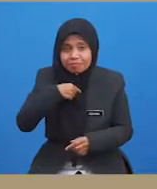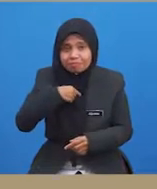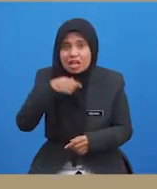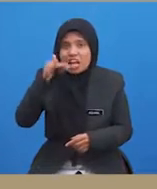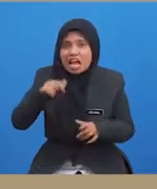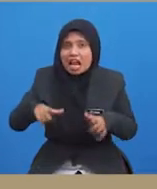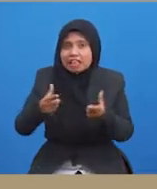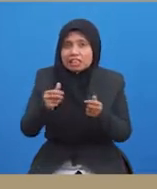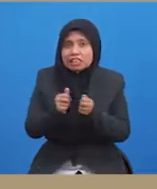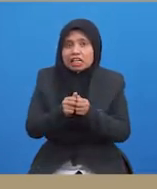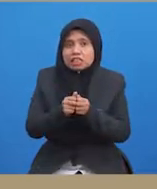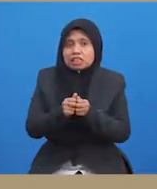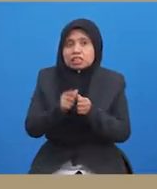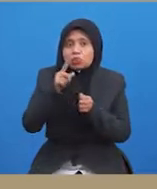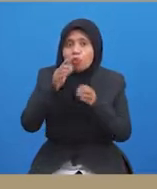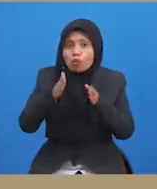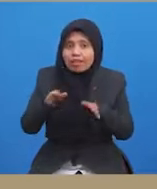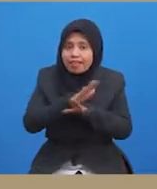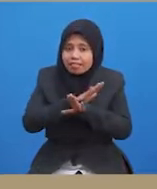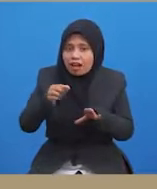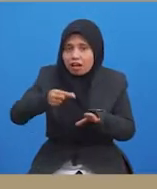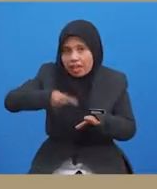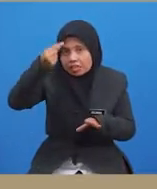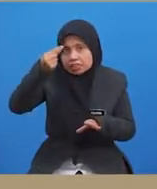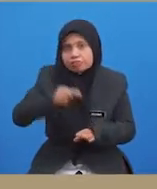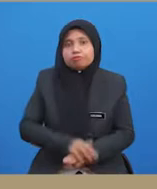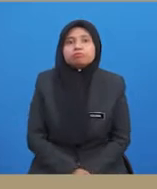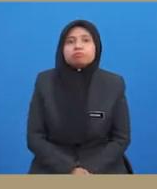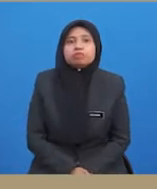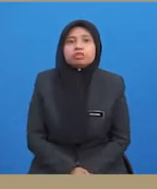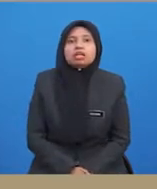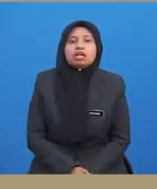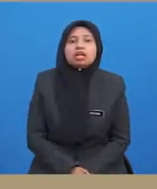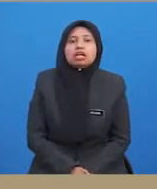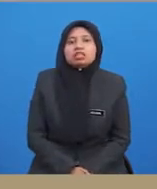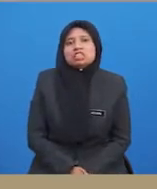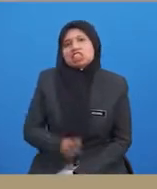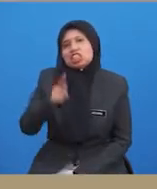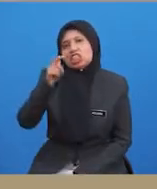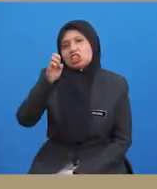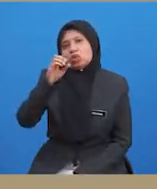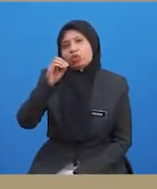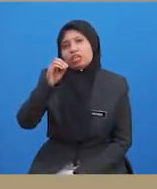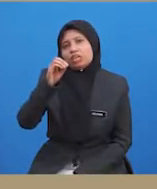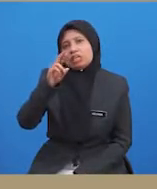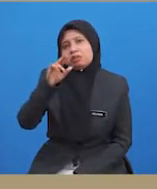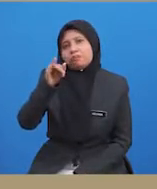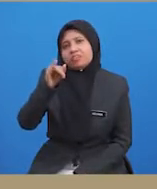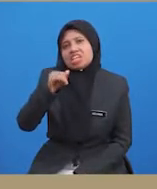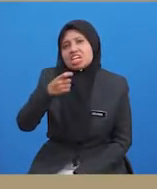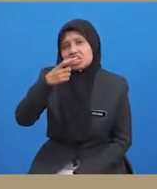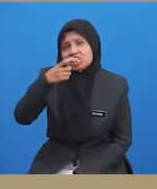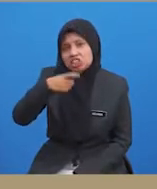berlainan dengan seseorang yang tidak agresif. Teori kekecewaan. Keagresifan pula